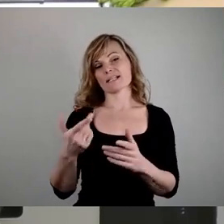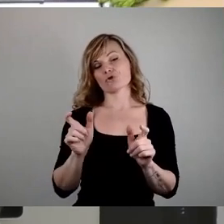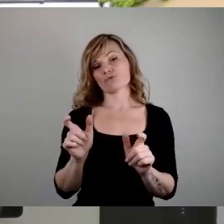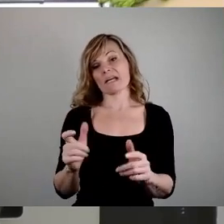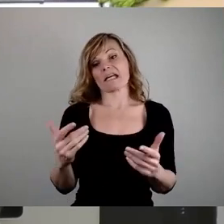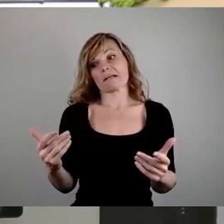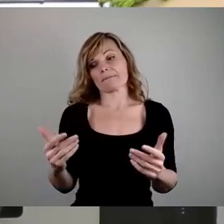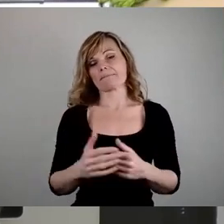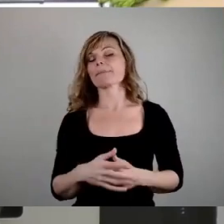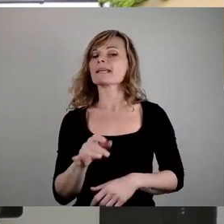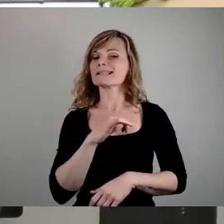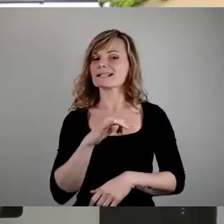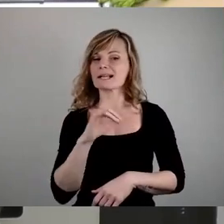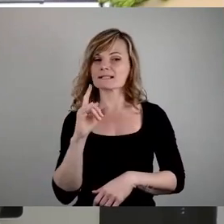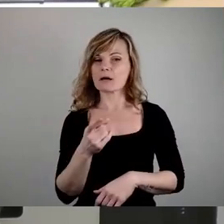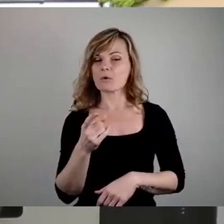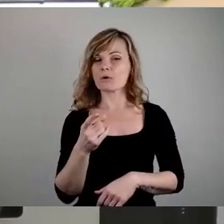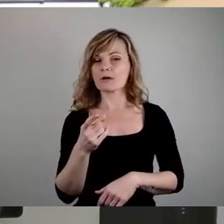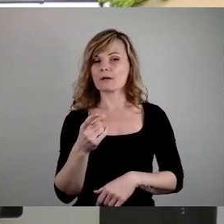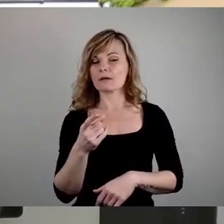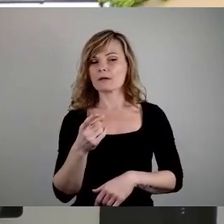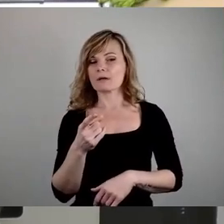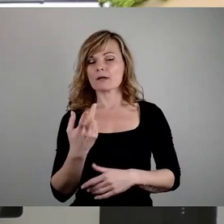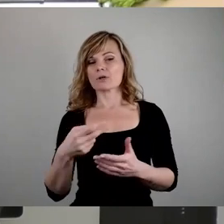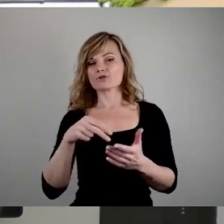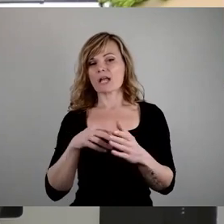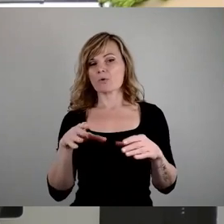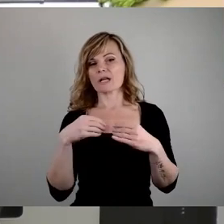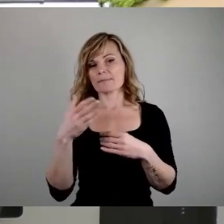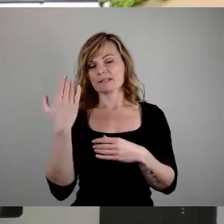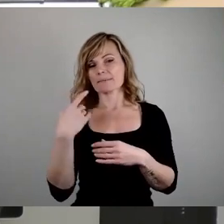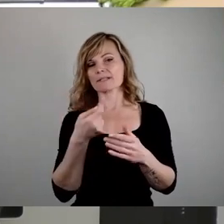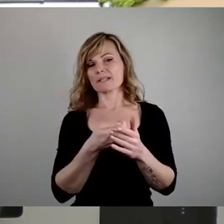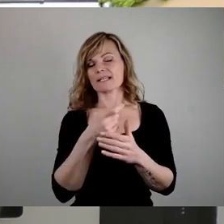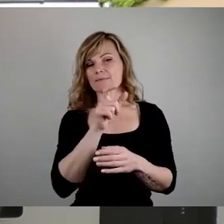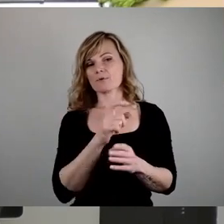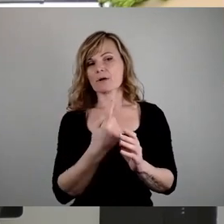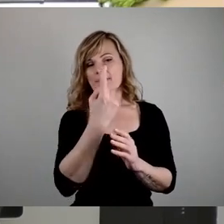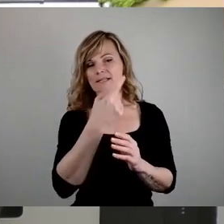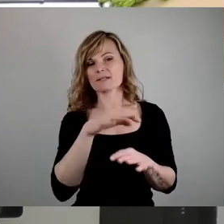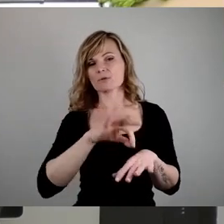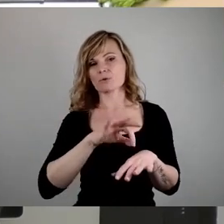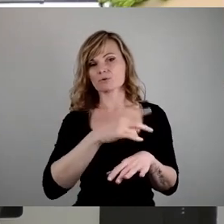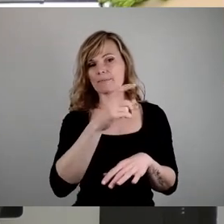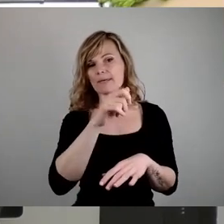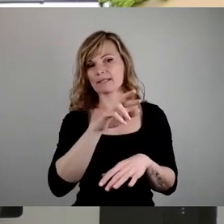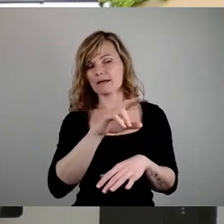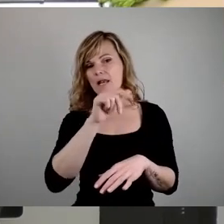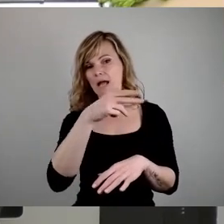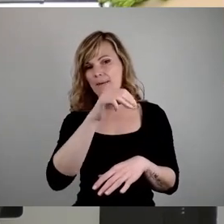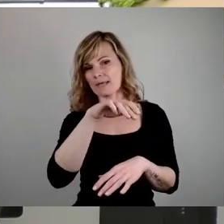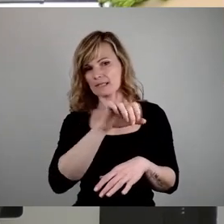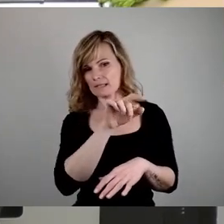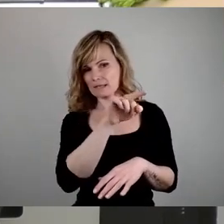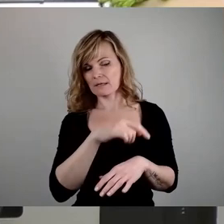ist immer noch wieder auch die Stellungnahme dann des damaligen Finanzbürgermeisters Dr. Peter Lahmes, an den ich gerne anknüpfe, dass ich auch